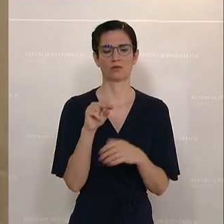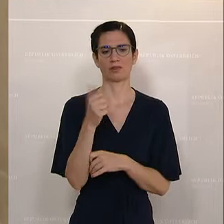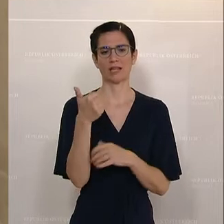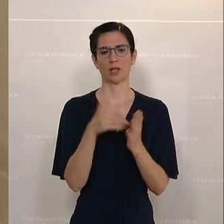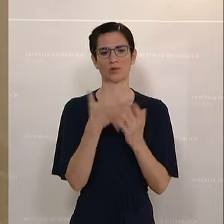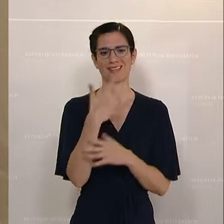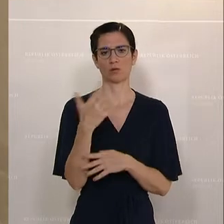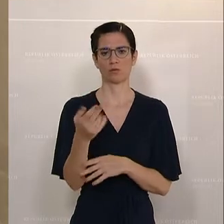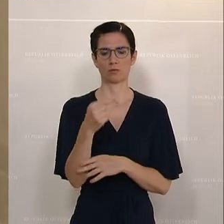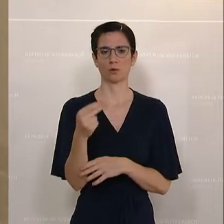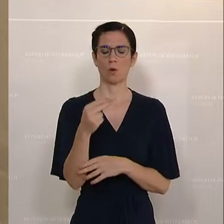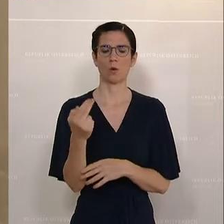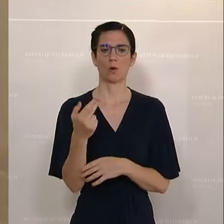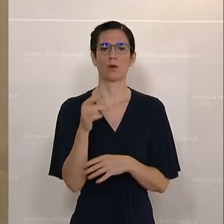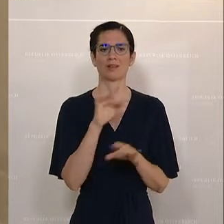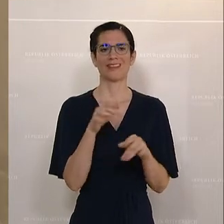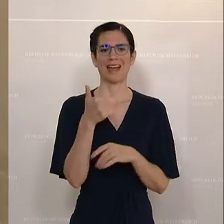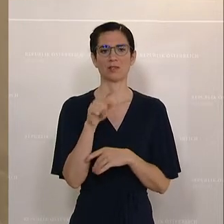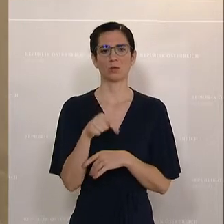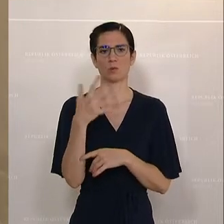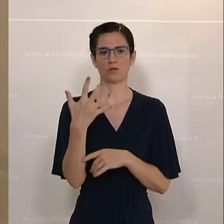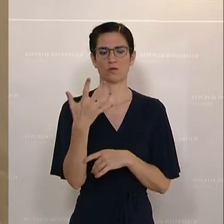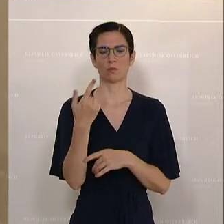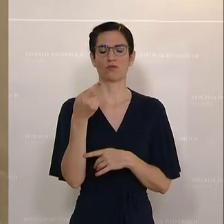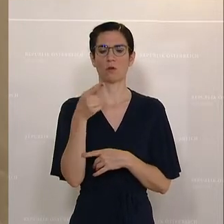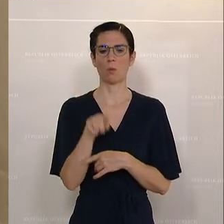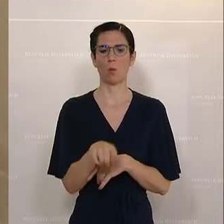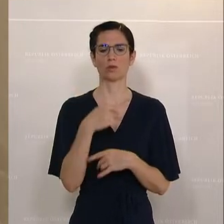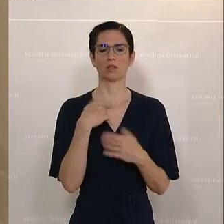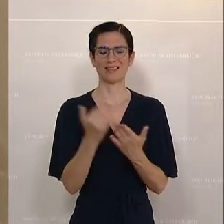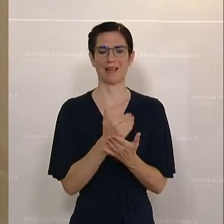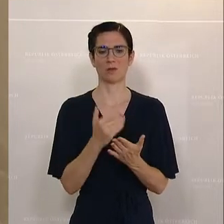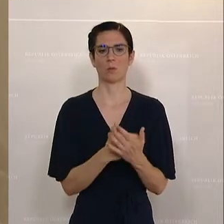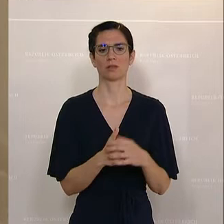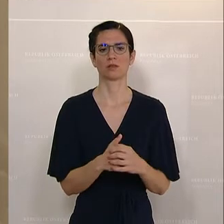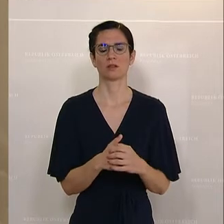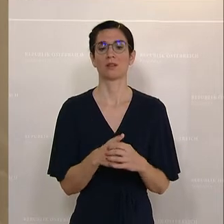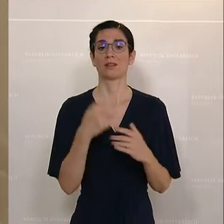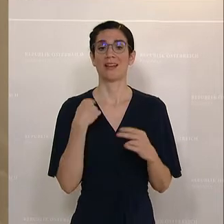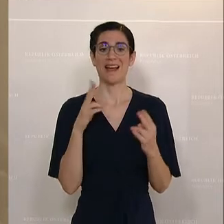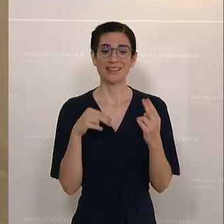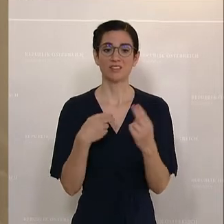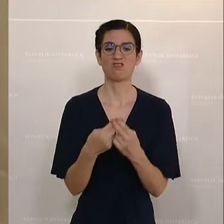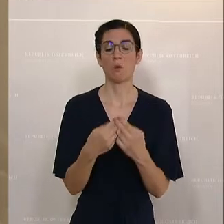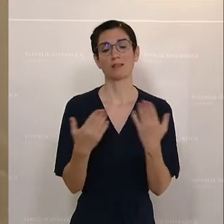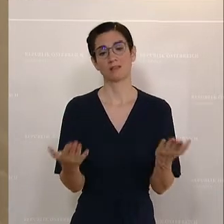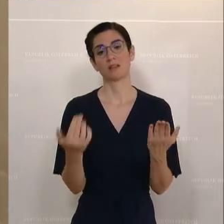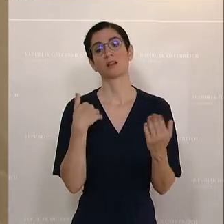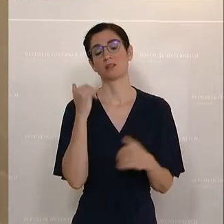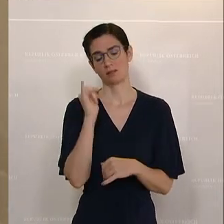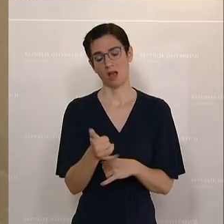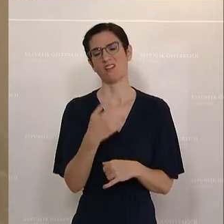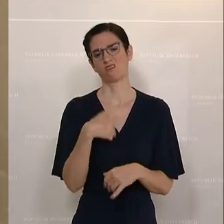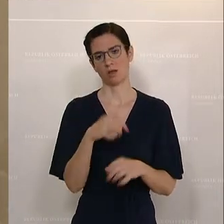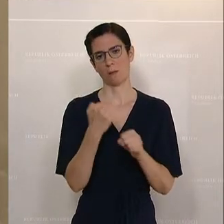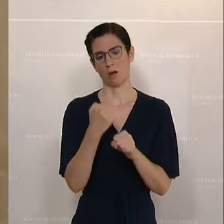Euro. Das entspricht 1,5 Monatseinkommen. Die Antwort auf Ihre Frage ist also, ja, wir